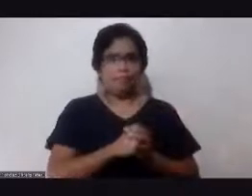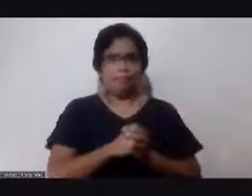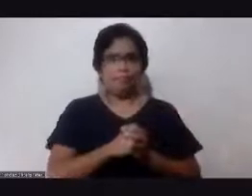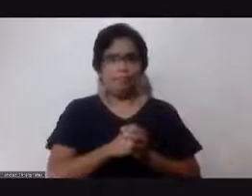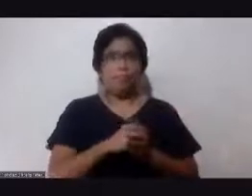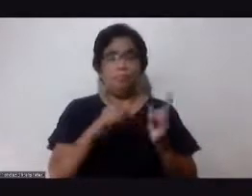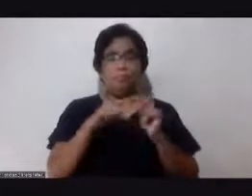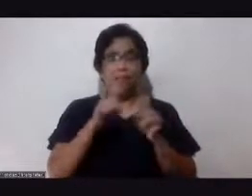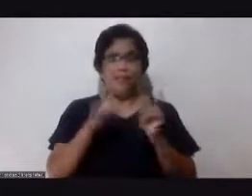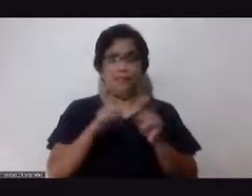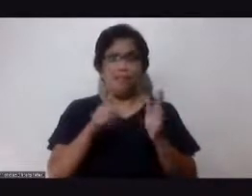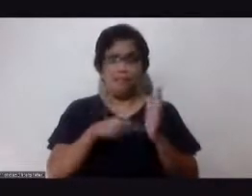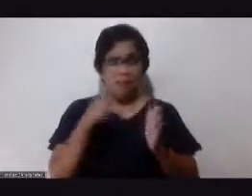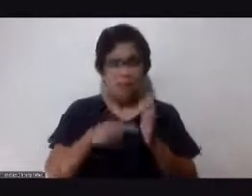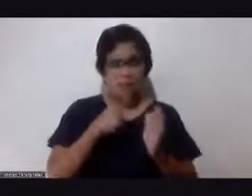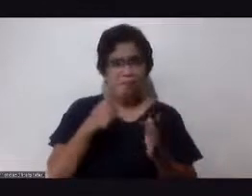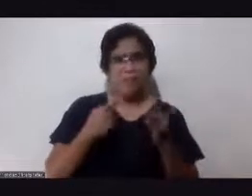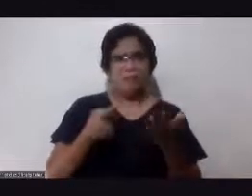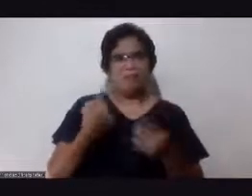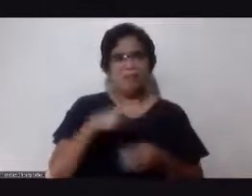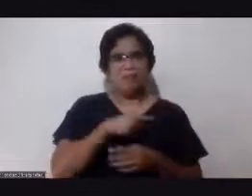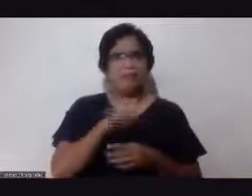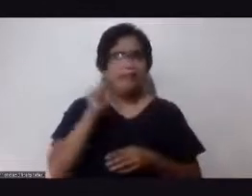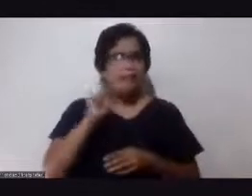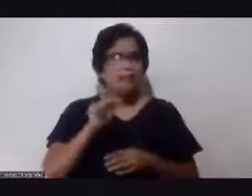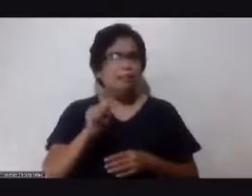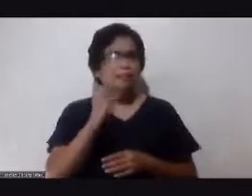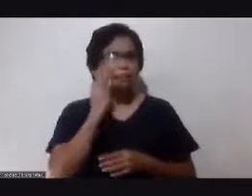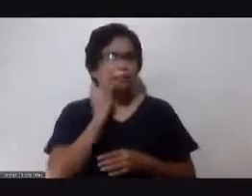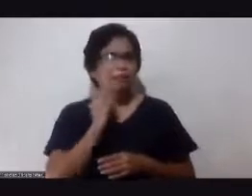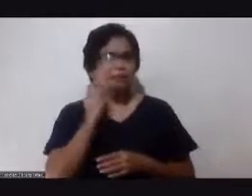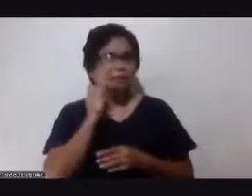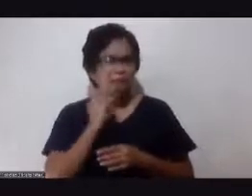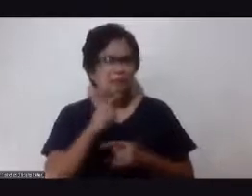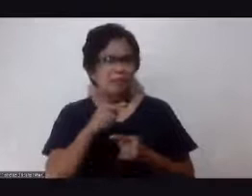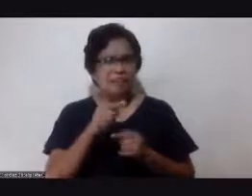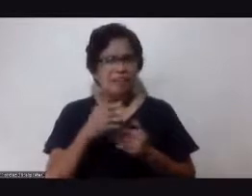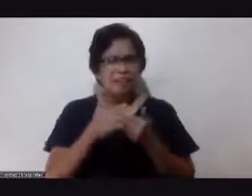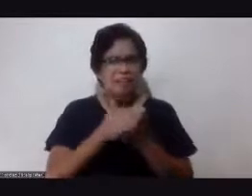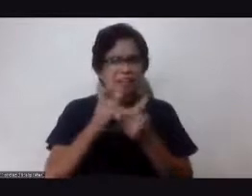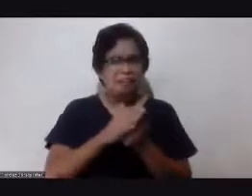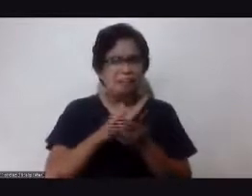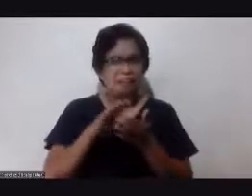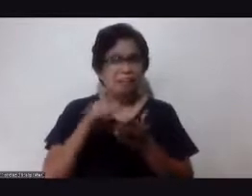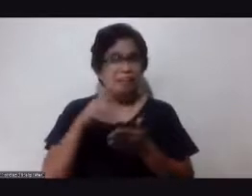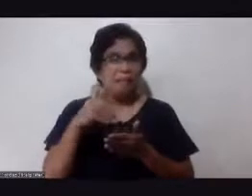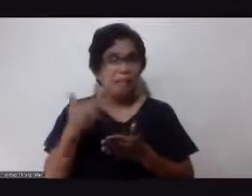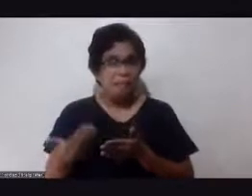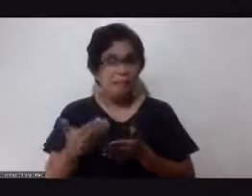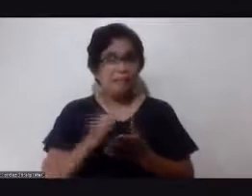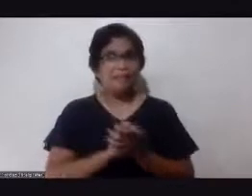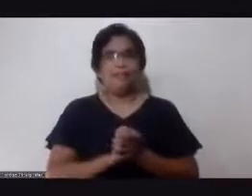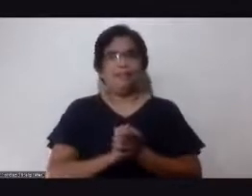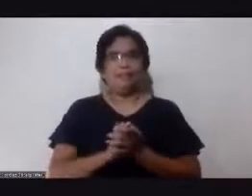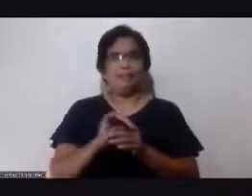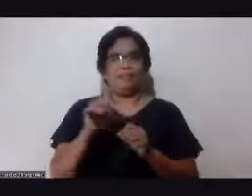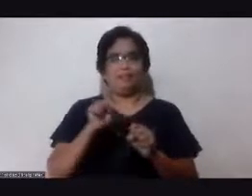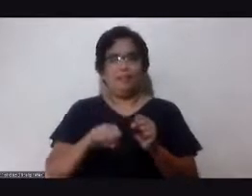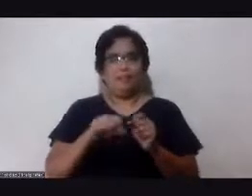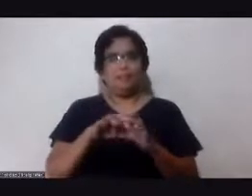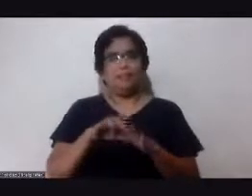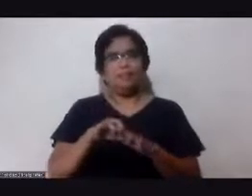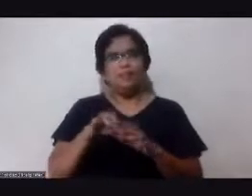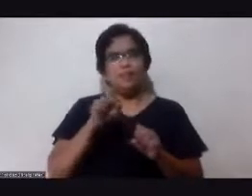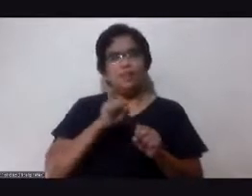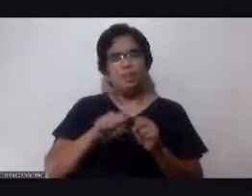parang near death, something like that, ano? Yung mga shocking things na nangyayari ay nakakalungkot. Aantayin pa natin para tayo